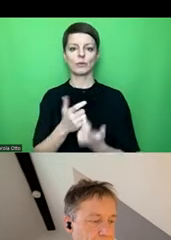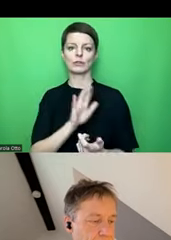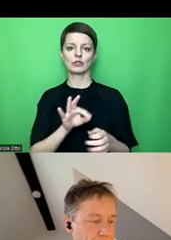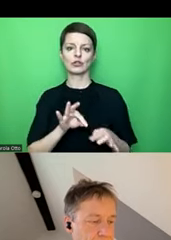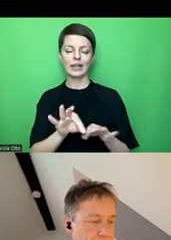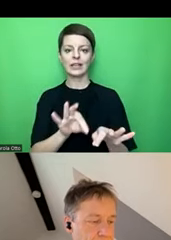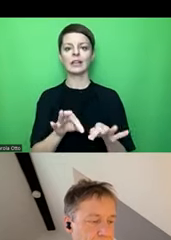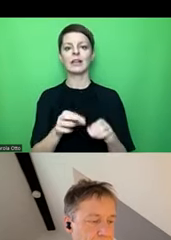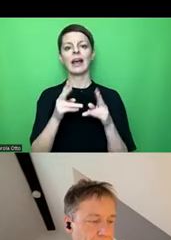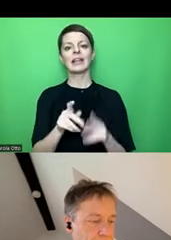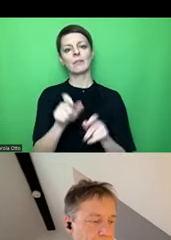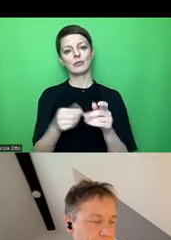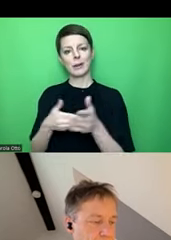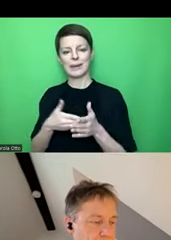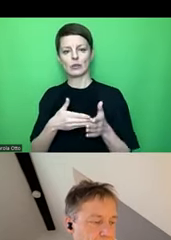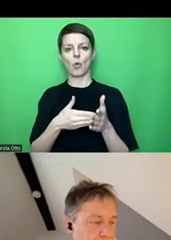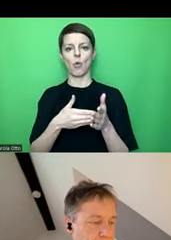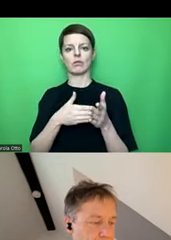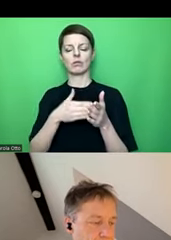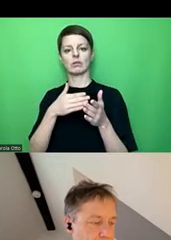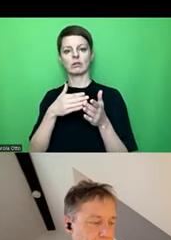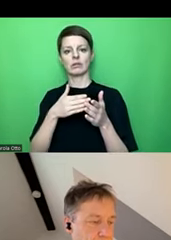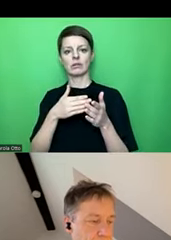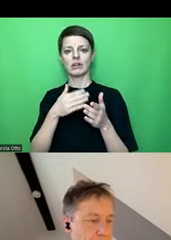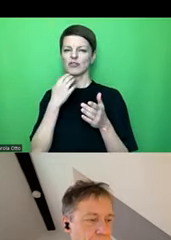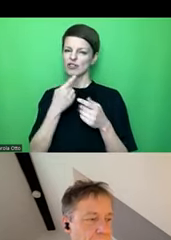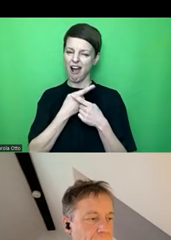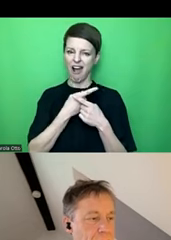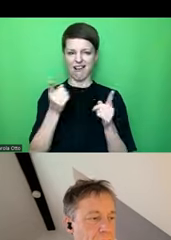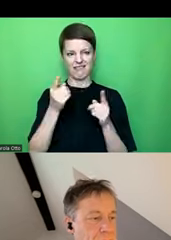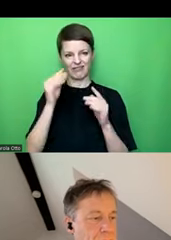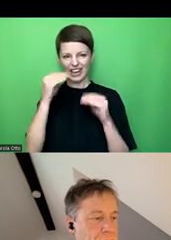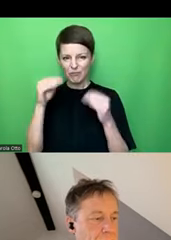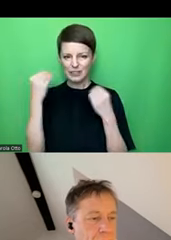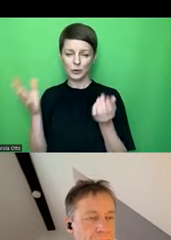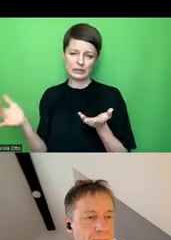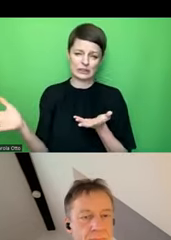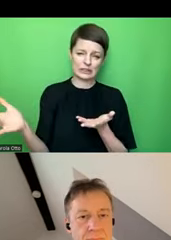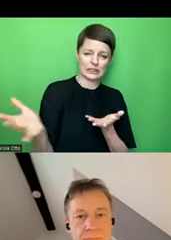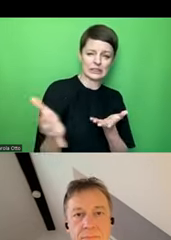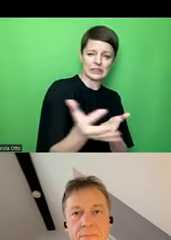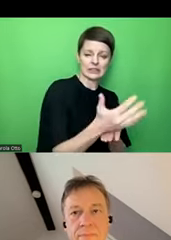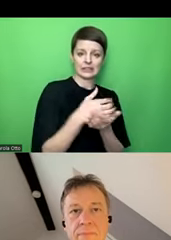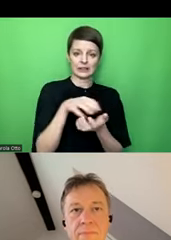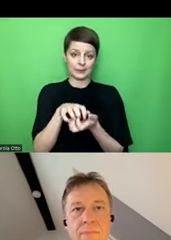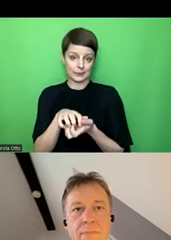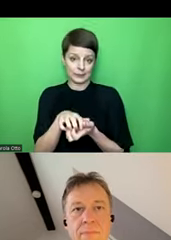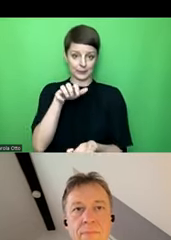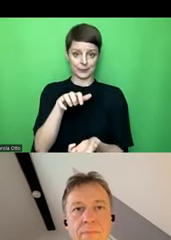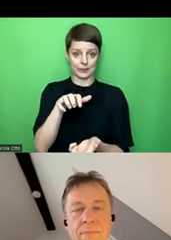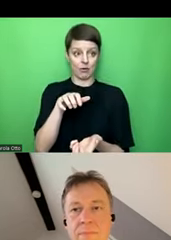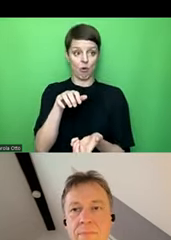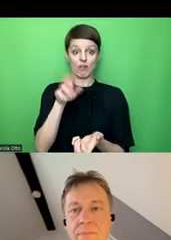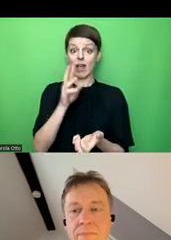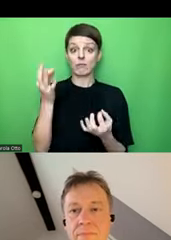die Rechte von Menschen mit Behinderungen, quasi alles zum Thema Wissen zu sammeln und zur Verfügung